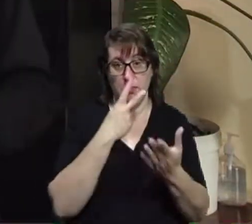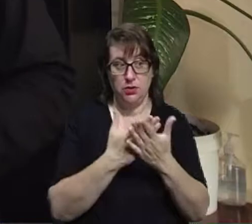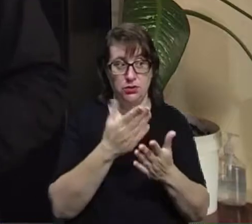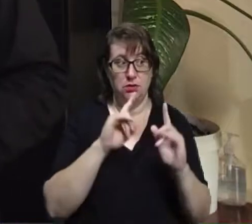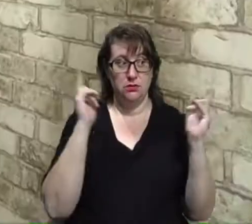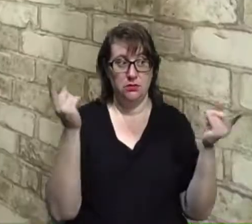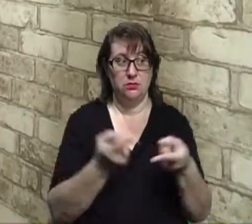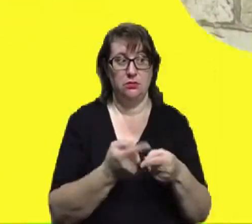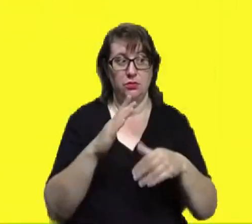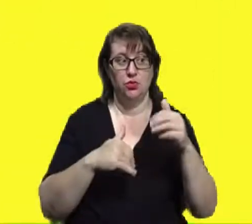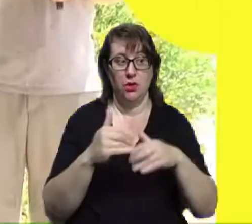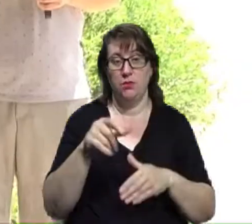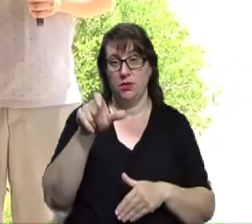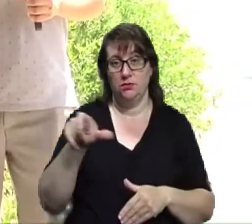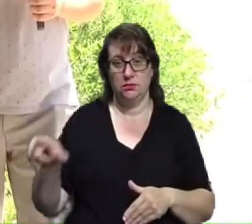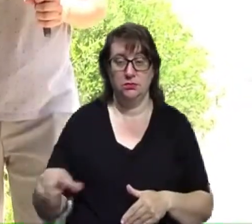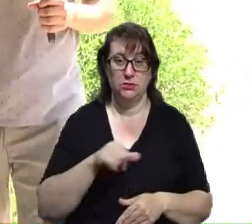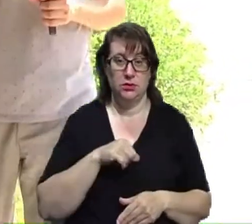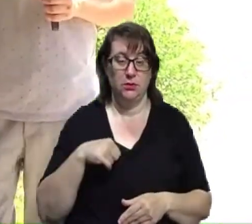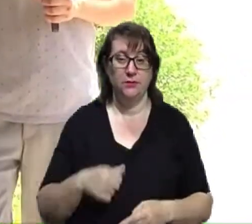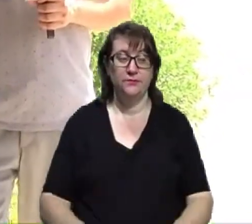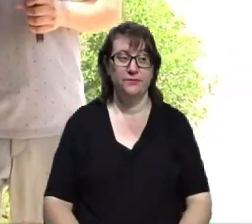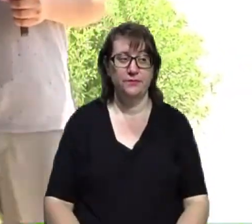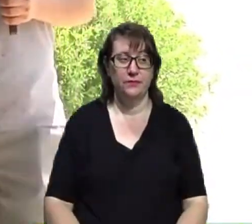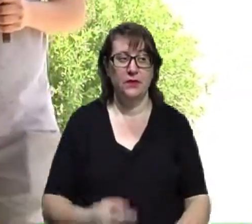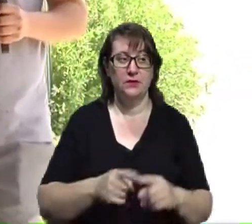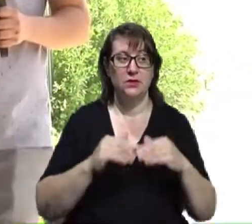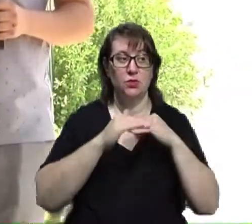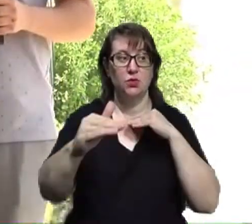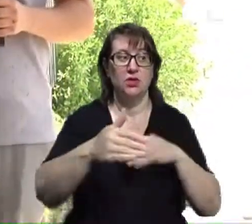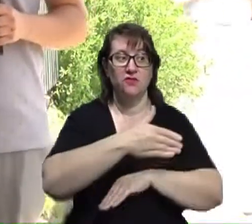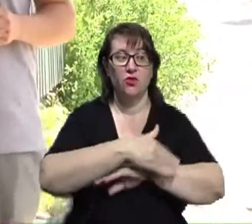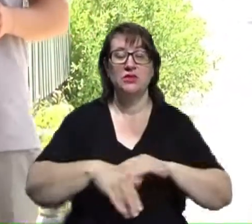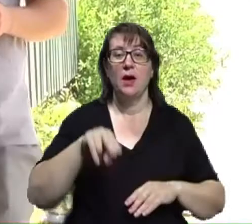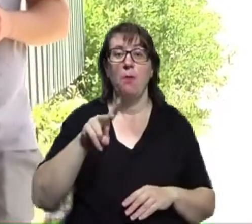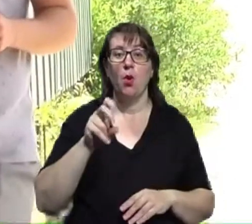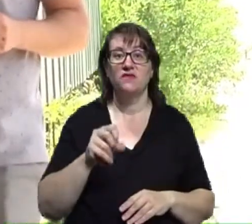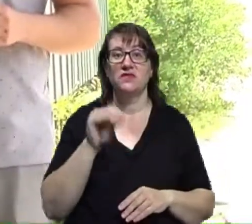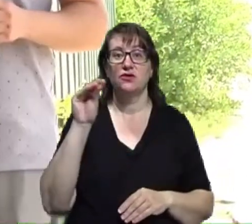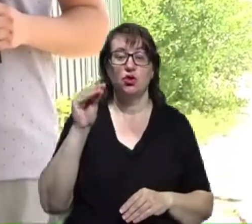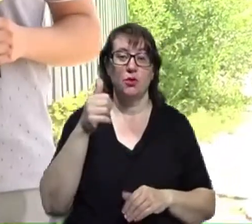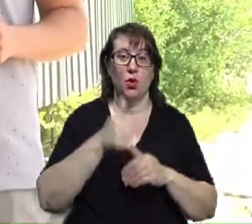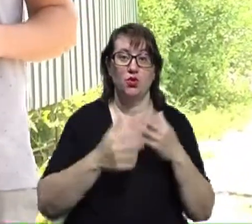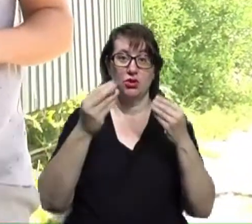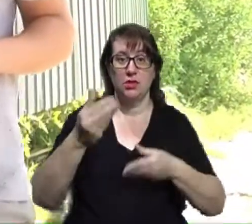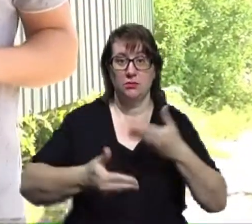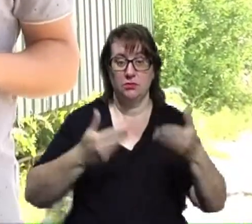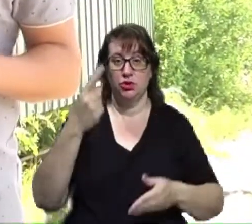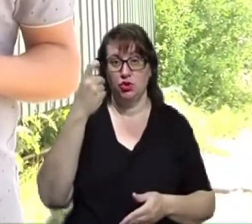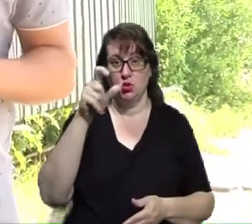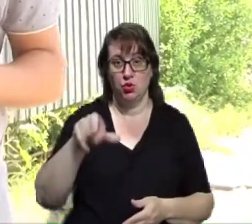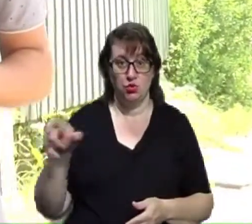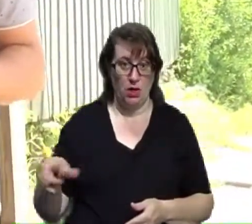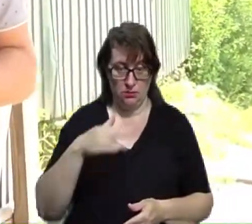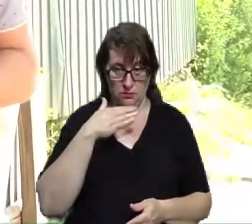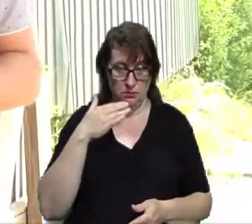руками клієнтів». Це тротуар по вулиці Покровська у Житомирі, де щодня проходять сотні людей. Тут